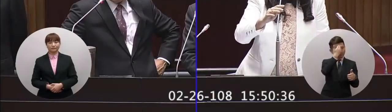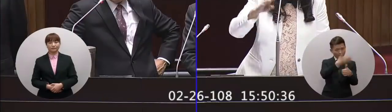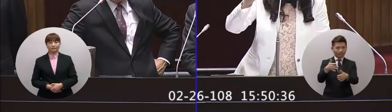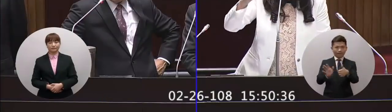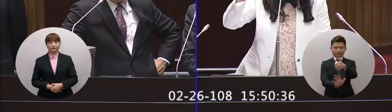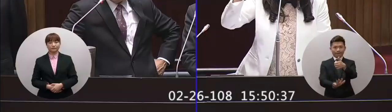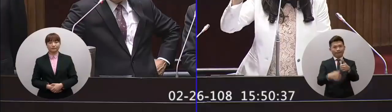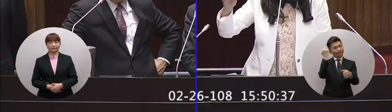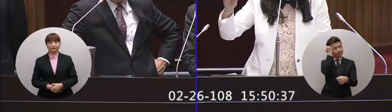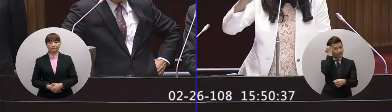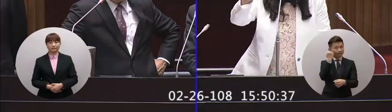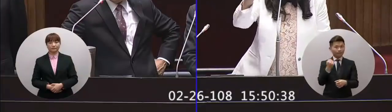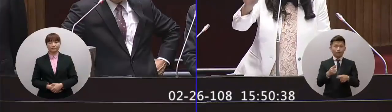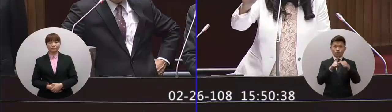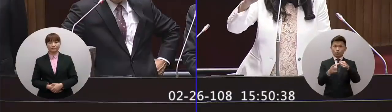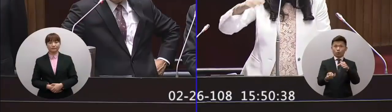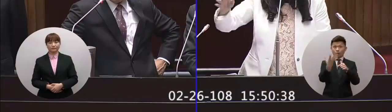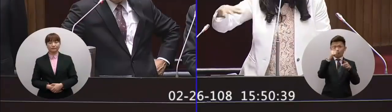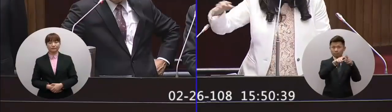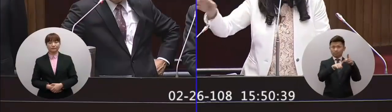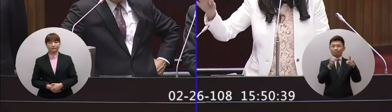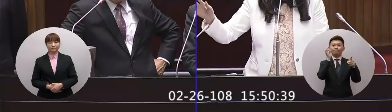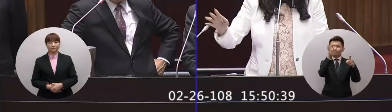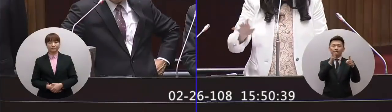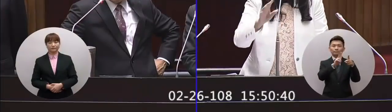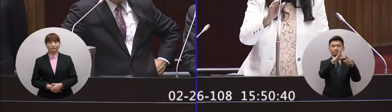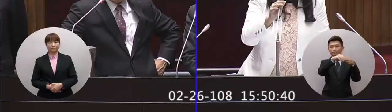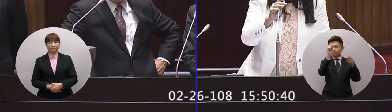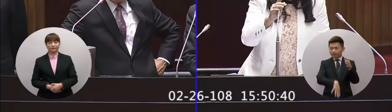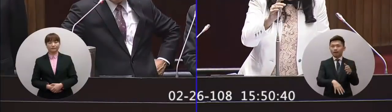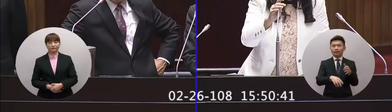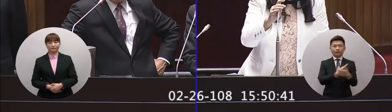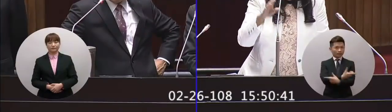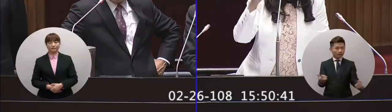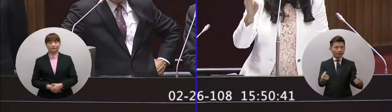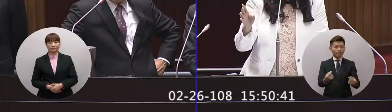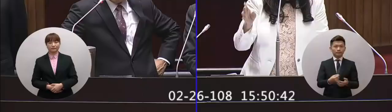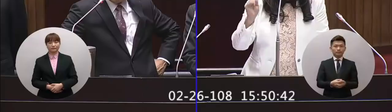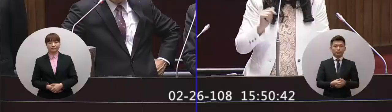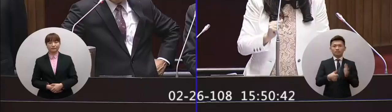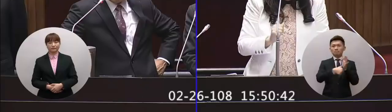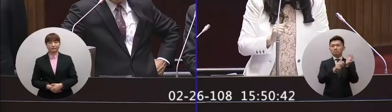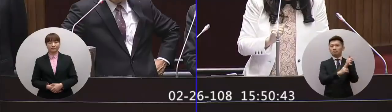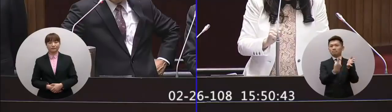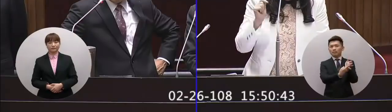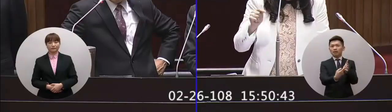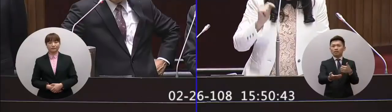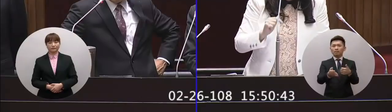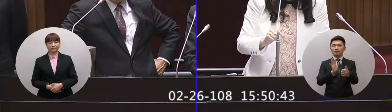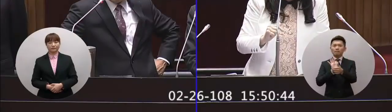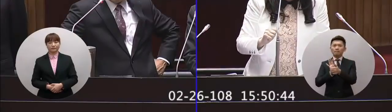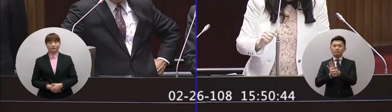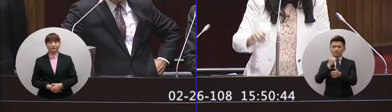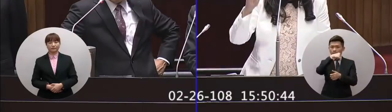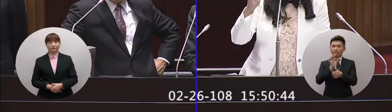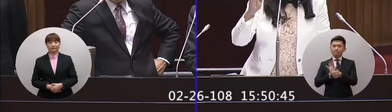需要這個所有有中華的都不喜歡想辦法把中華都拿掉所以我是不知道說改這個到底有沒有幫助到底